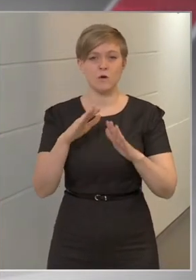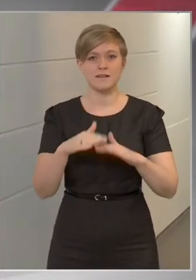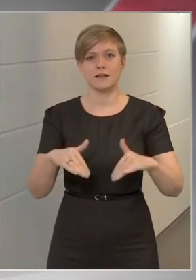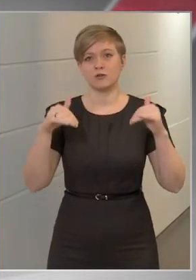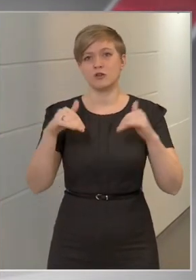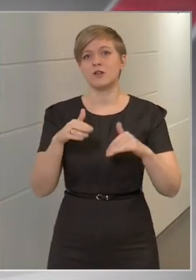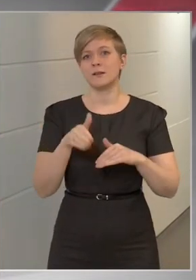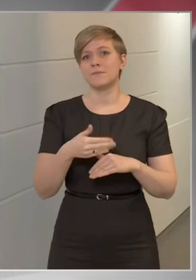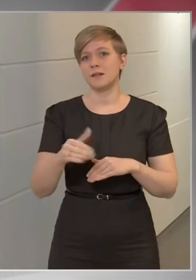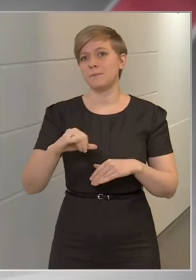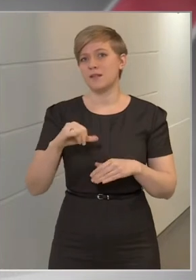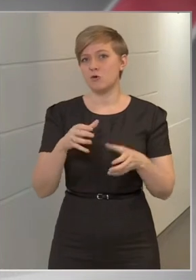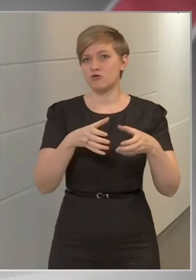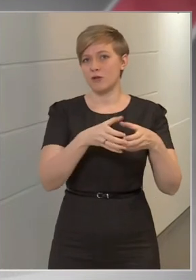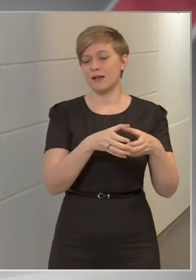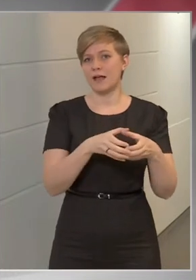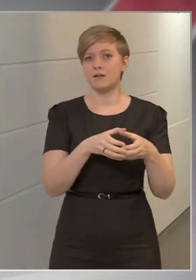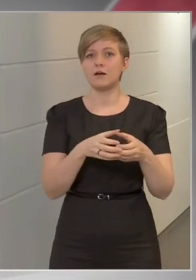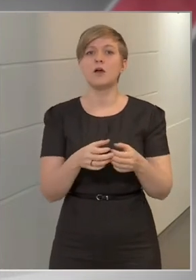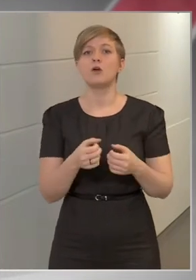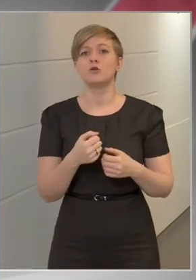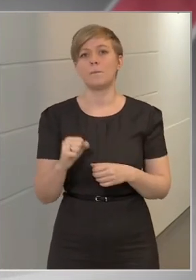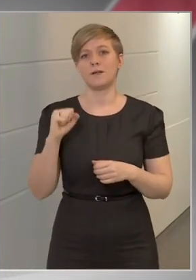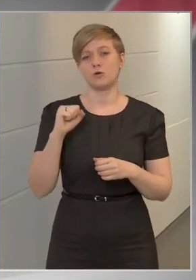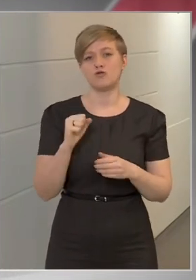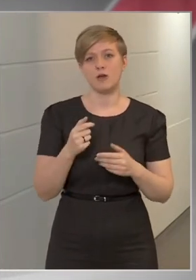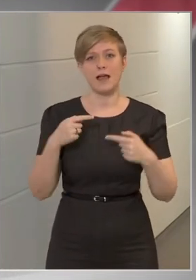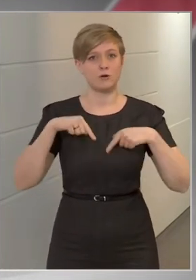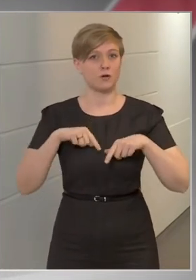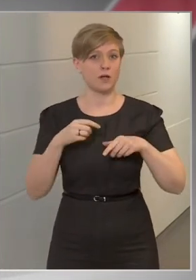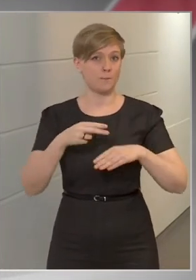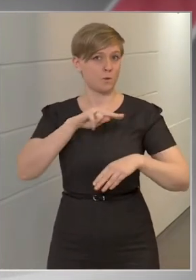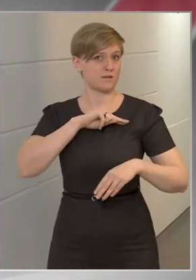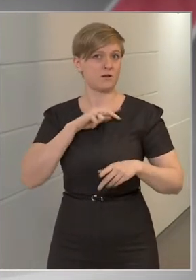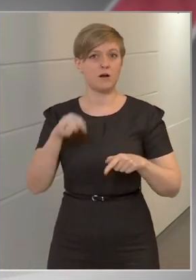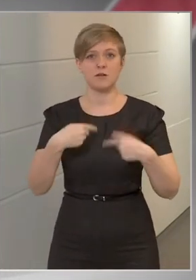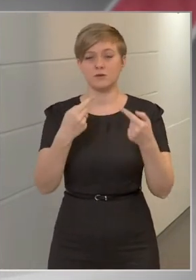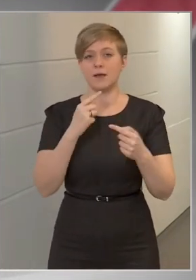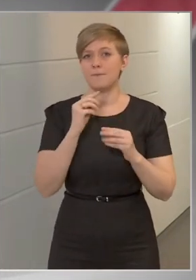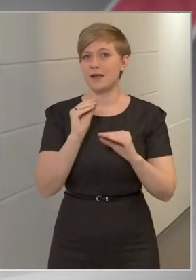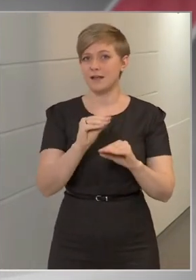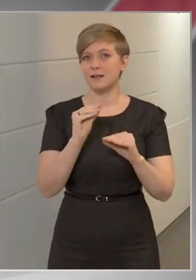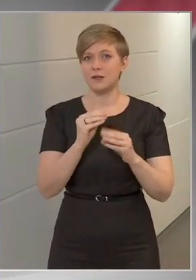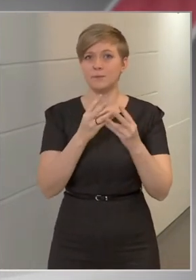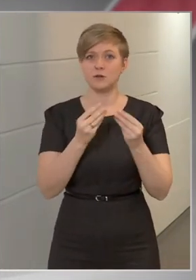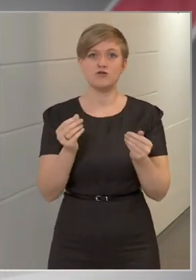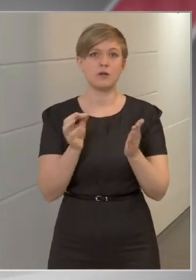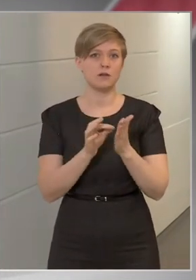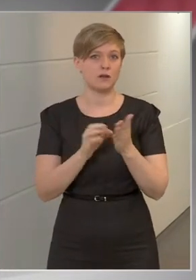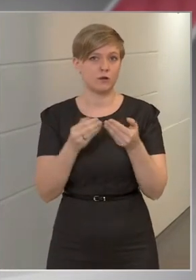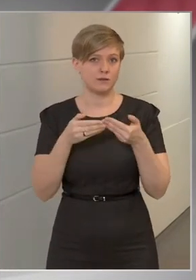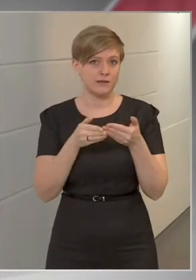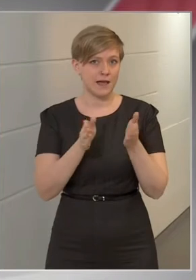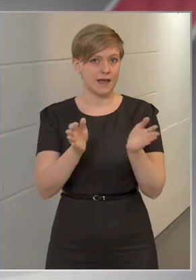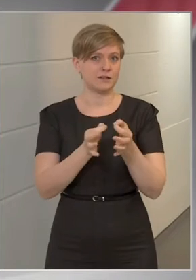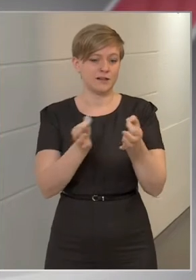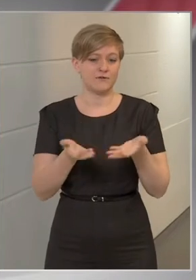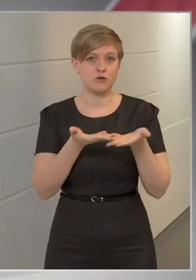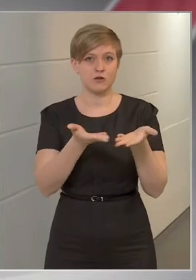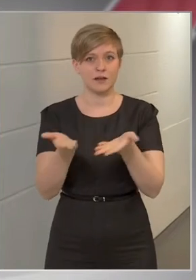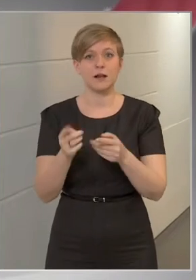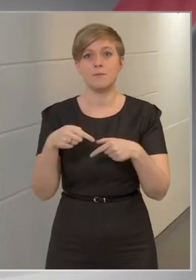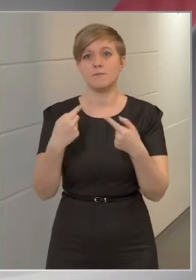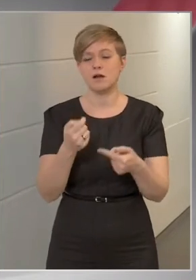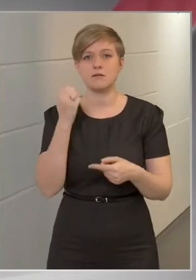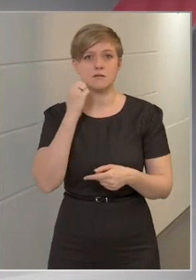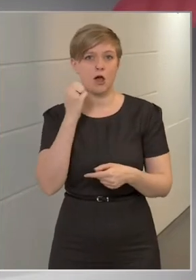Nemzetbiztonsági Bizottságának jobbikos elnökét posztjáról azután, hogy bejelentette, minősített adatot tárta nyilvánosság elé, majd